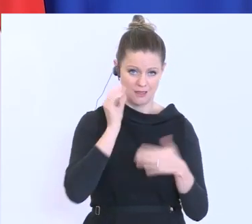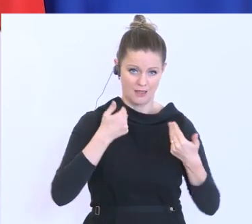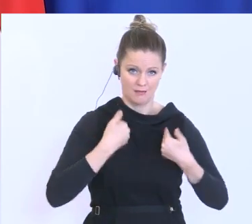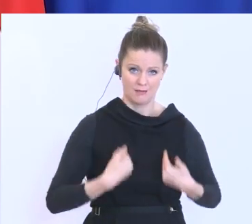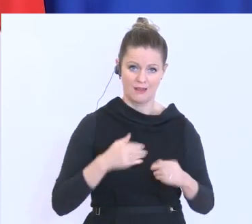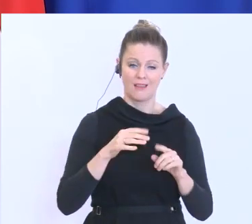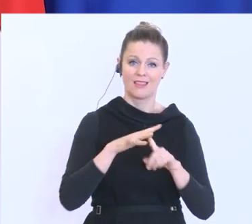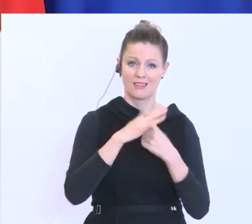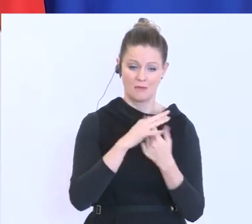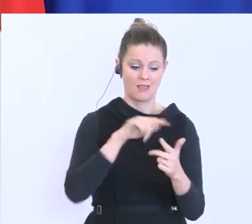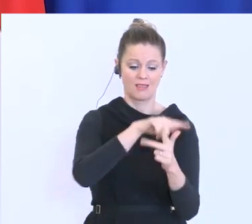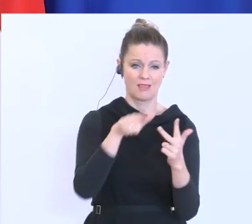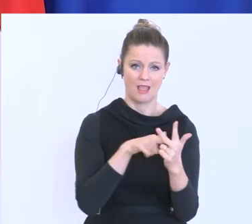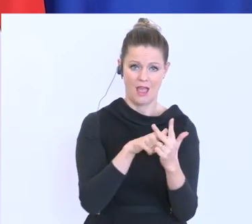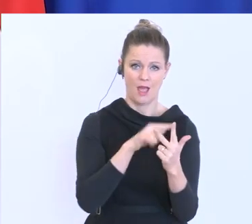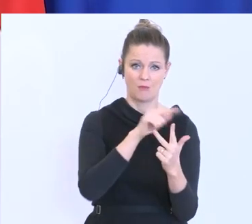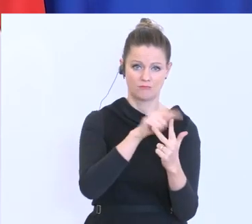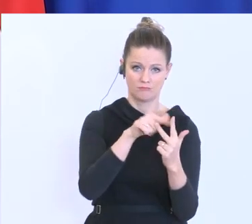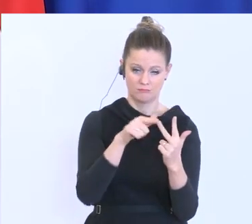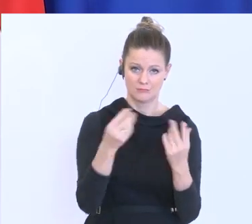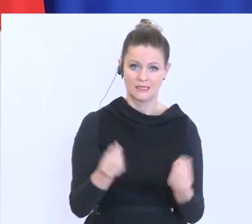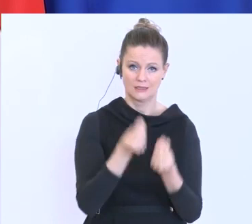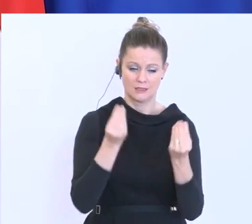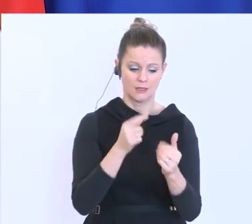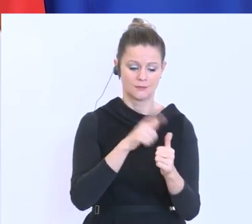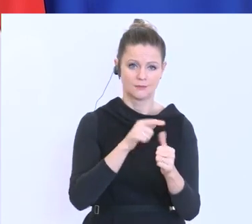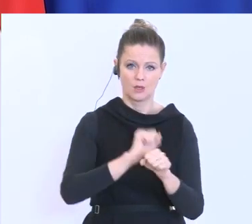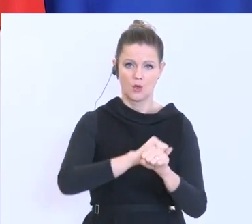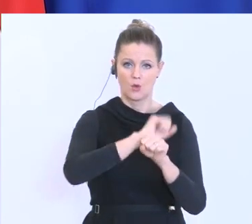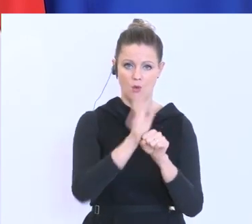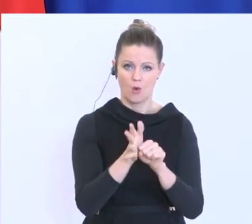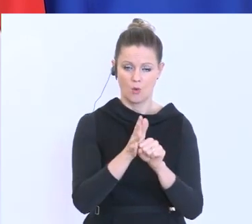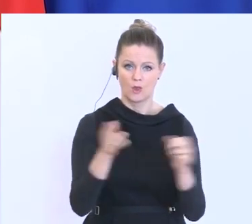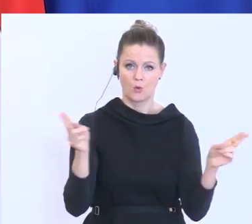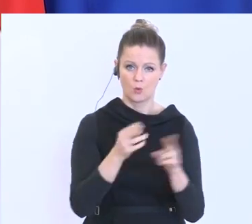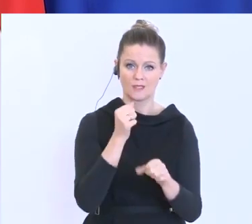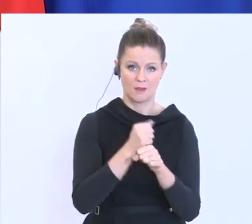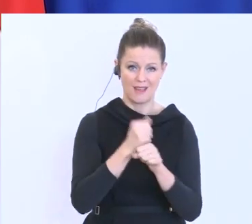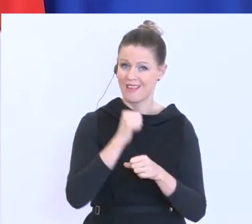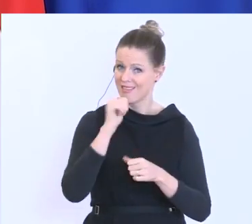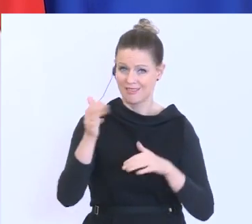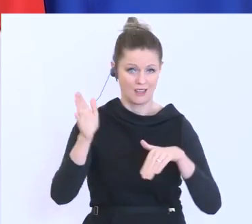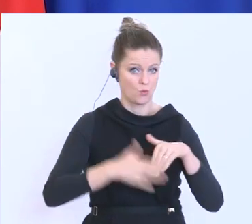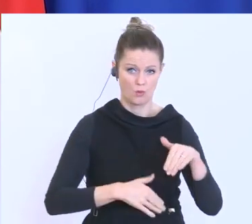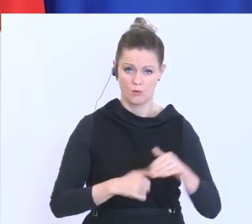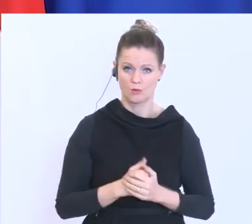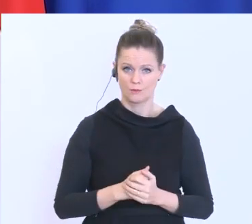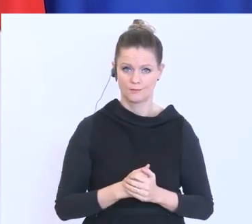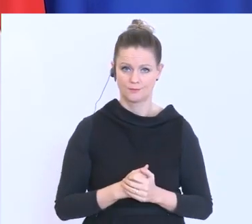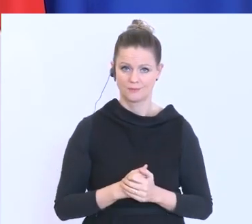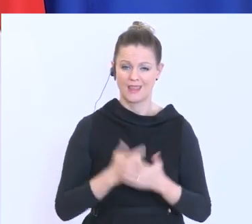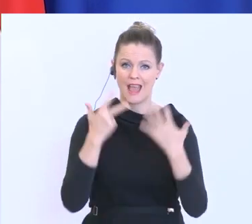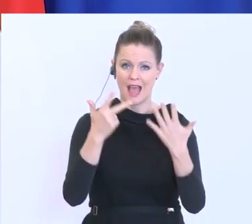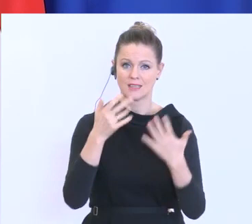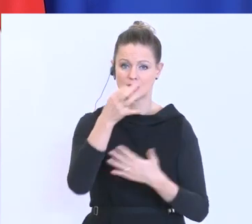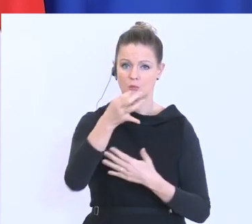wesentliche Punkte. Erstens Corona-Kurzarbeit vor Kündigungen. Niemand bekommt weniger als 80